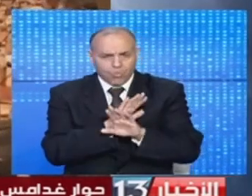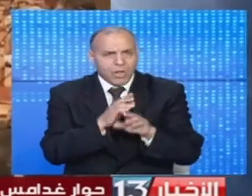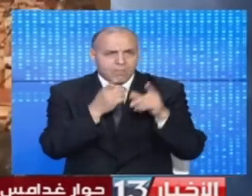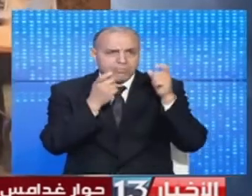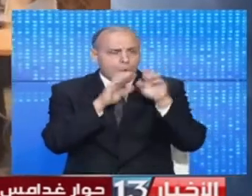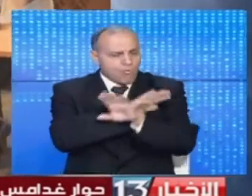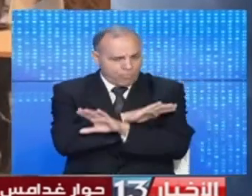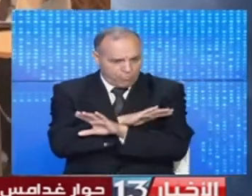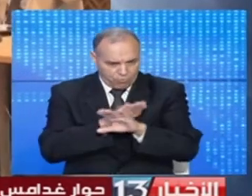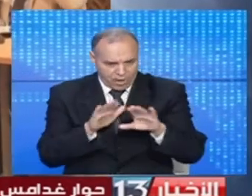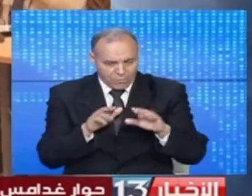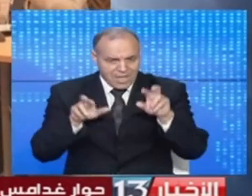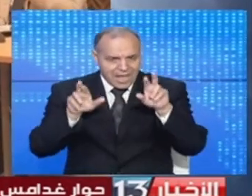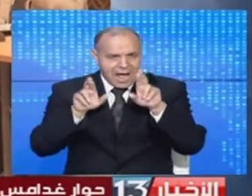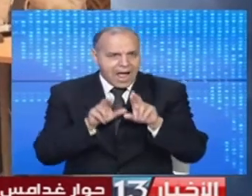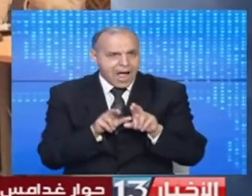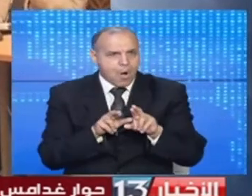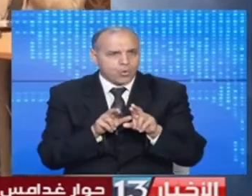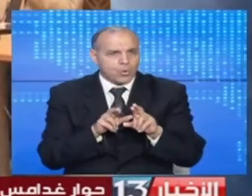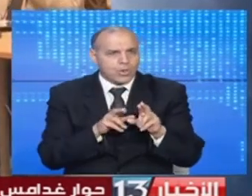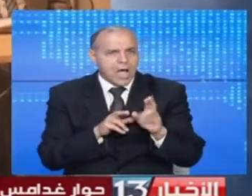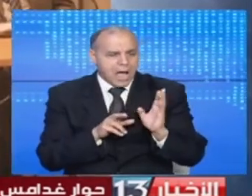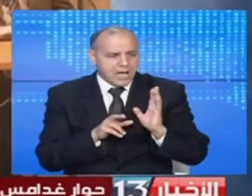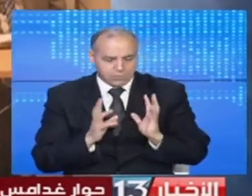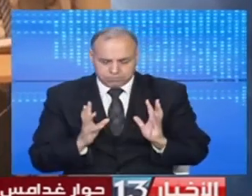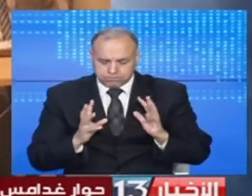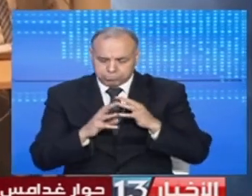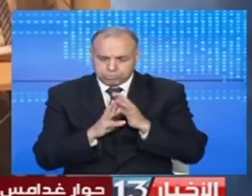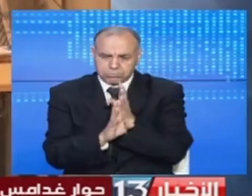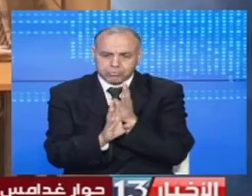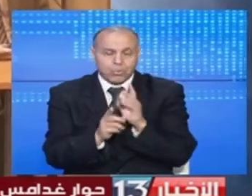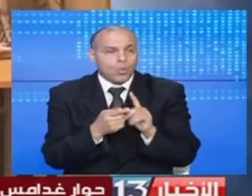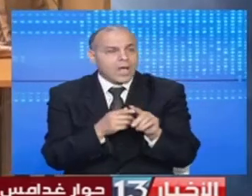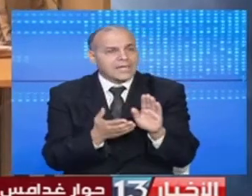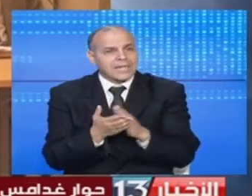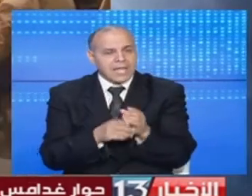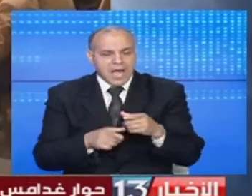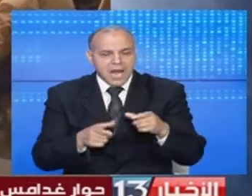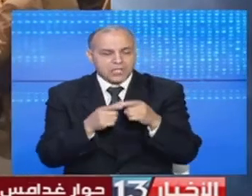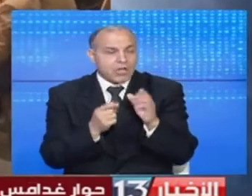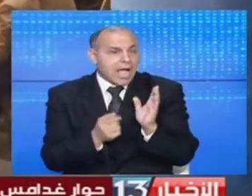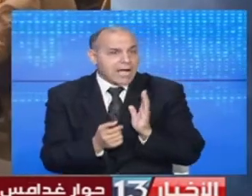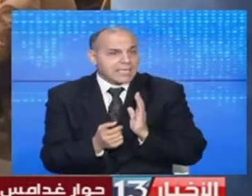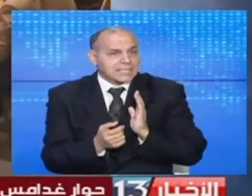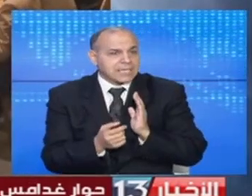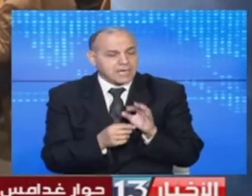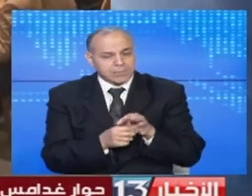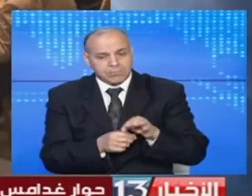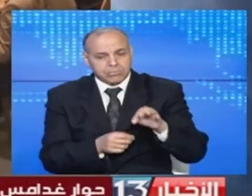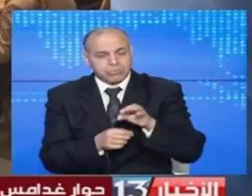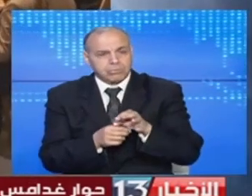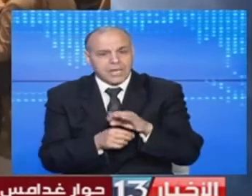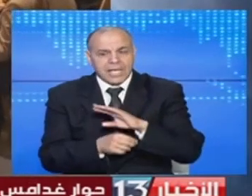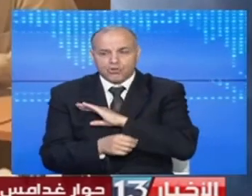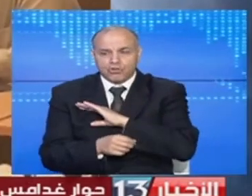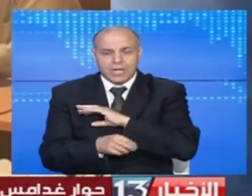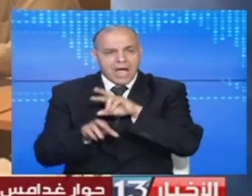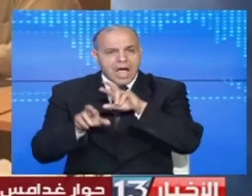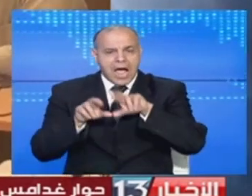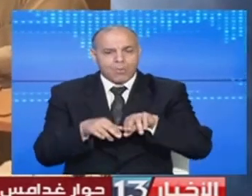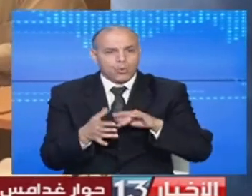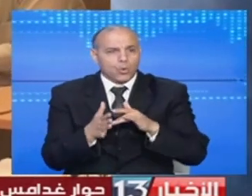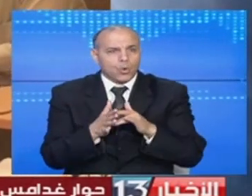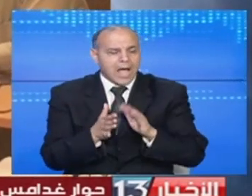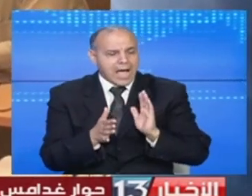إطلاق النار وعودة كافة القوات لمعسكرتها وتشكيل لجنة عسكرية فرعية للإشراف على عودة